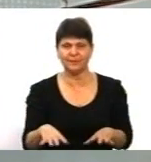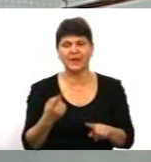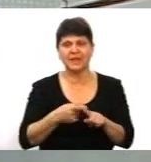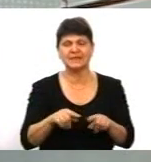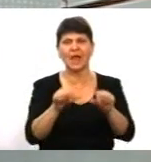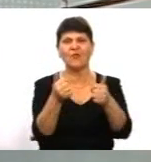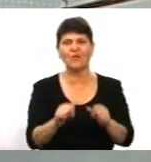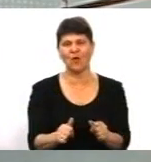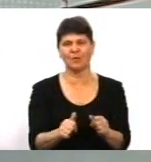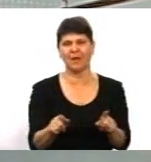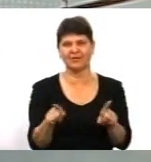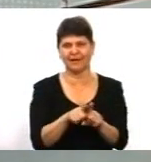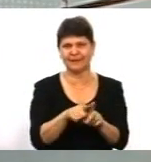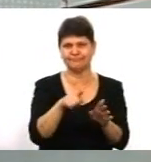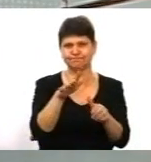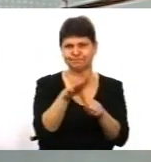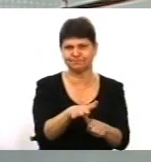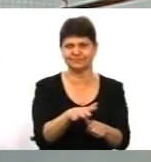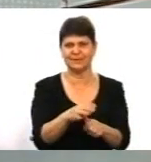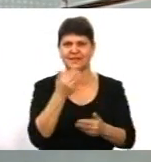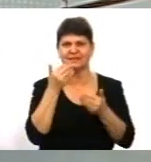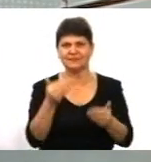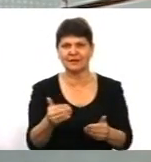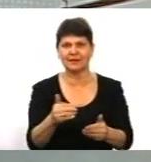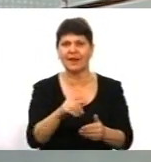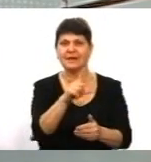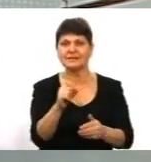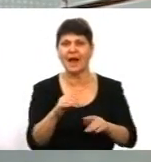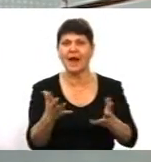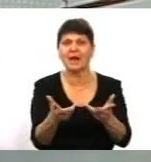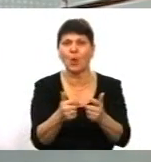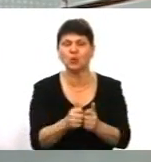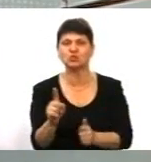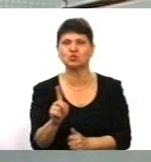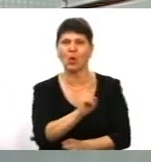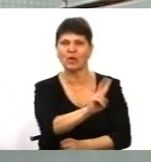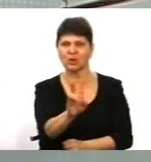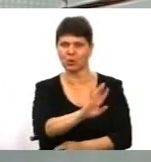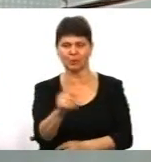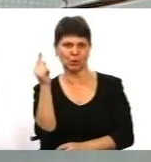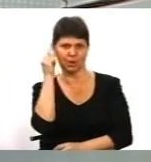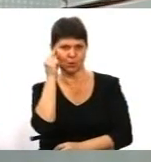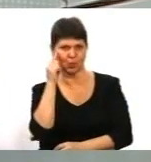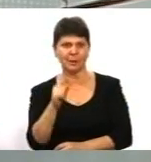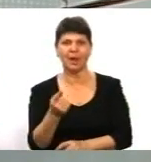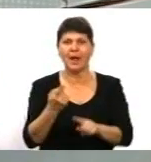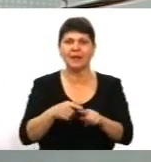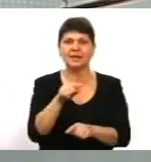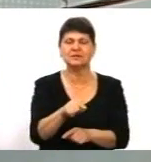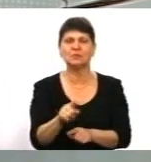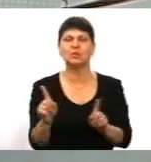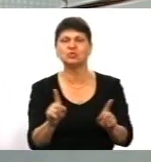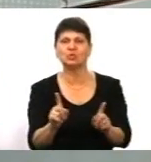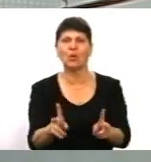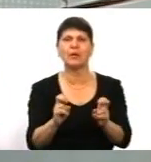цинічного звернення з розрахунком на те, що ніхто не буде задумуватися над тим, що, як і хто. Але